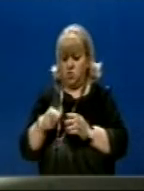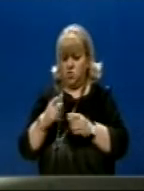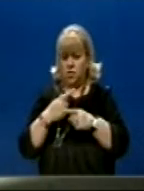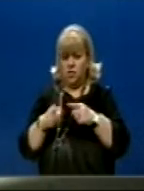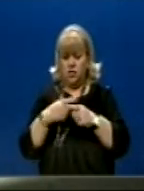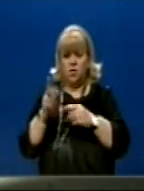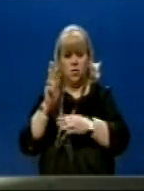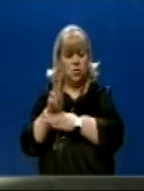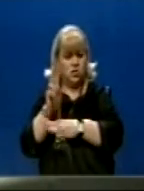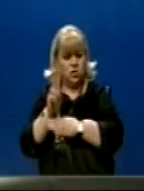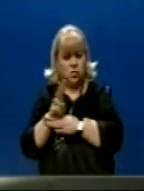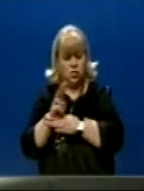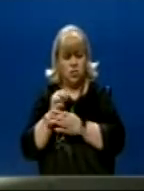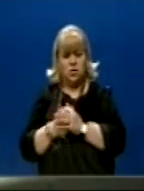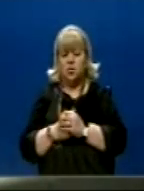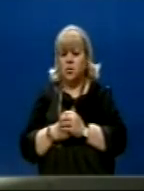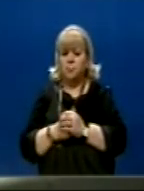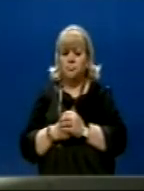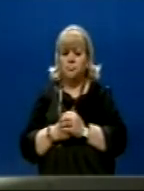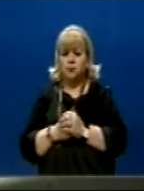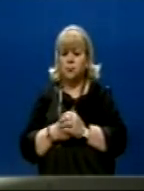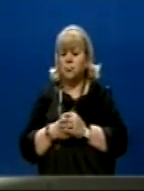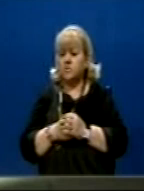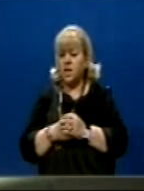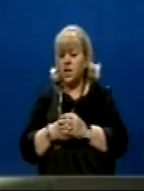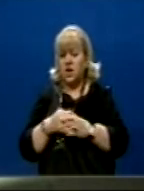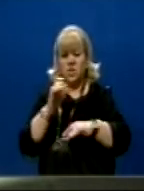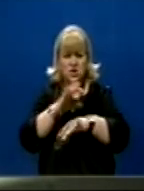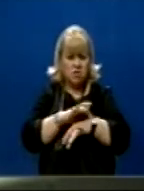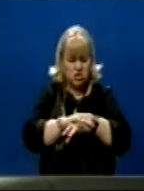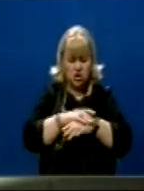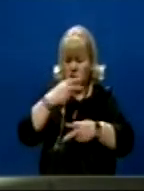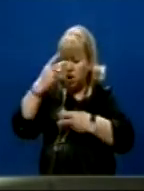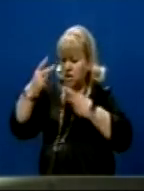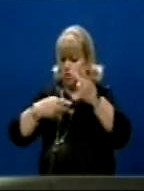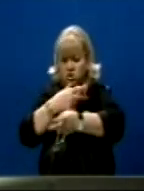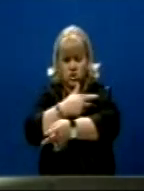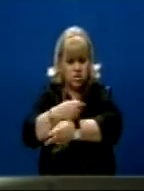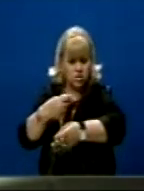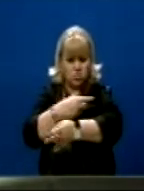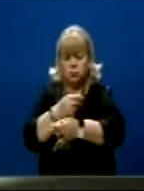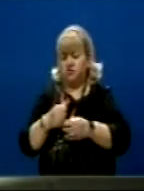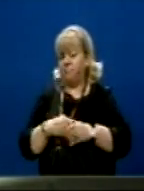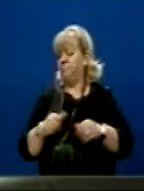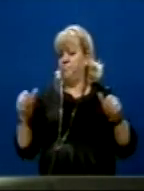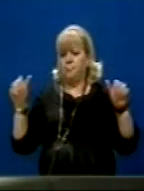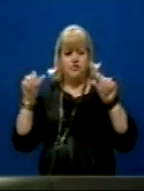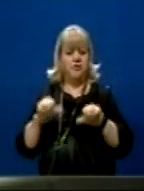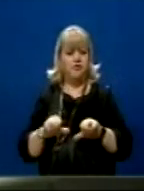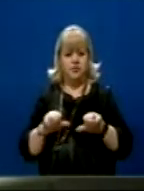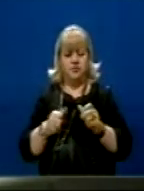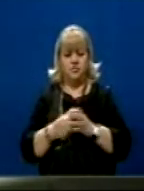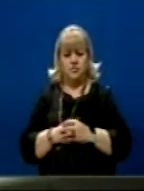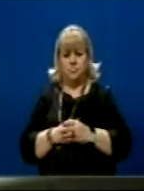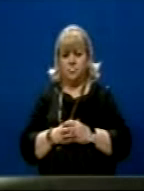trajtojmë përpiqen më trajtojmë me elementet teknike Jo mjekësori për u deshka analiza mjekësore Kjo është banalitet, kulmi banalitetit